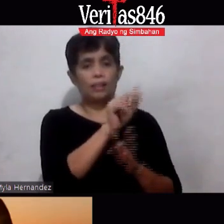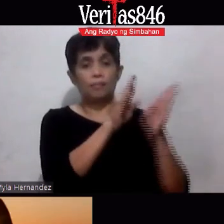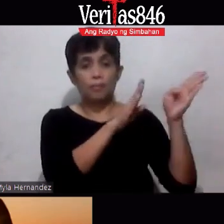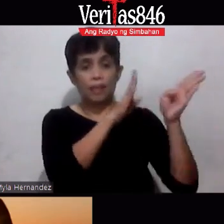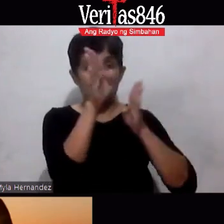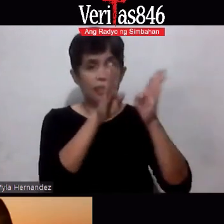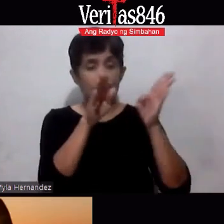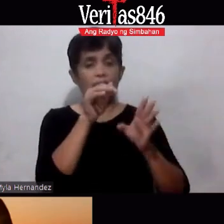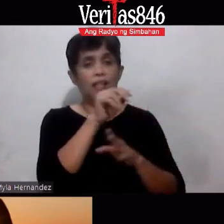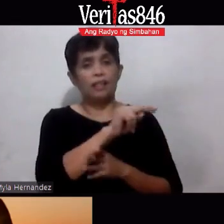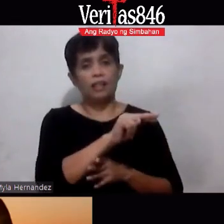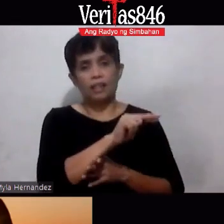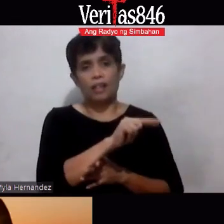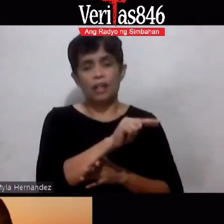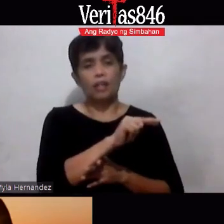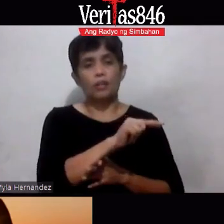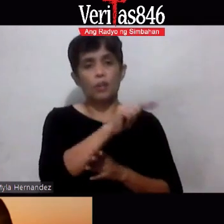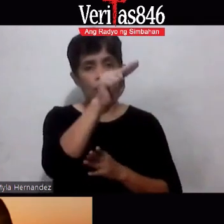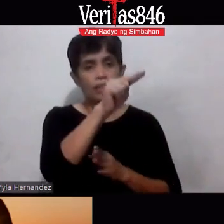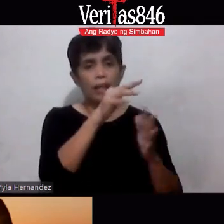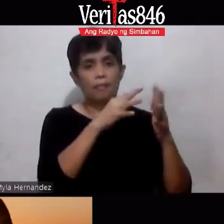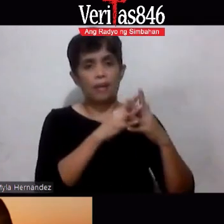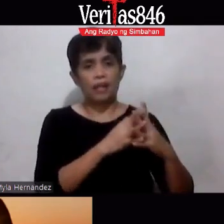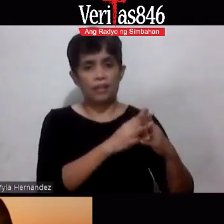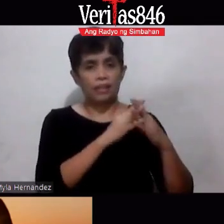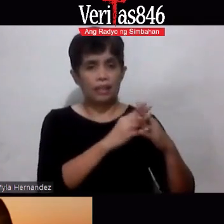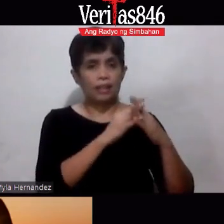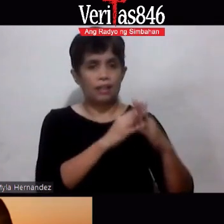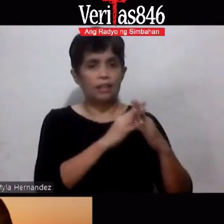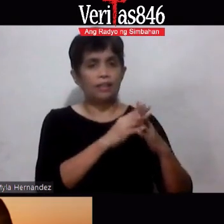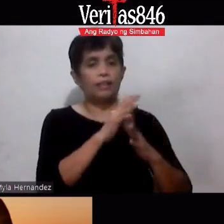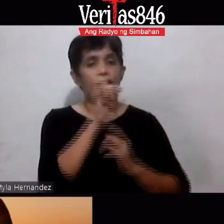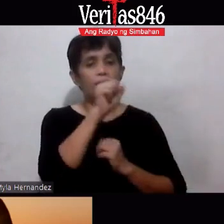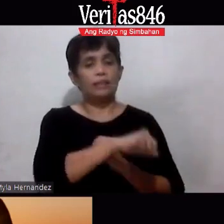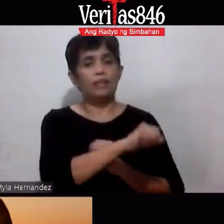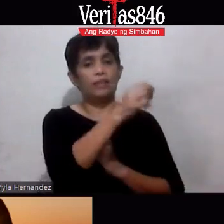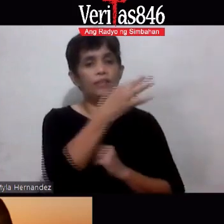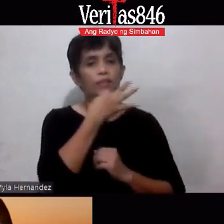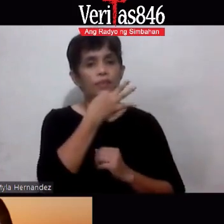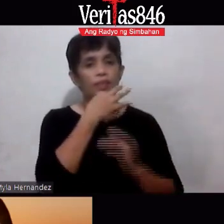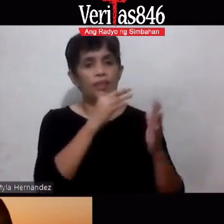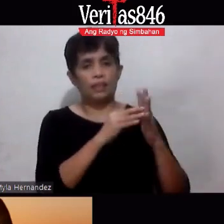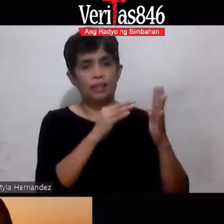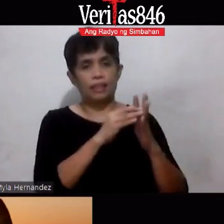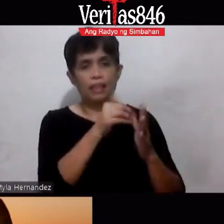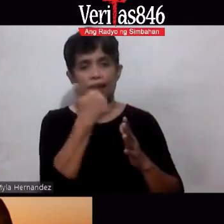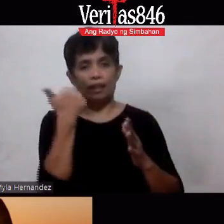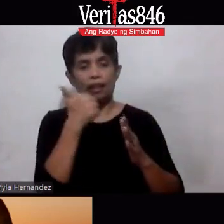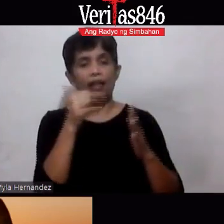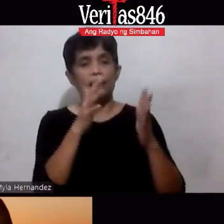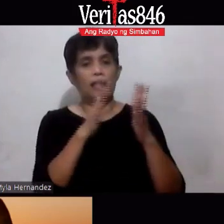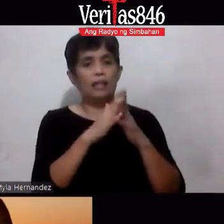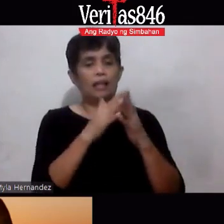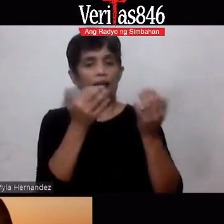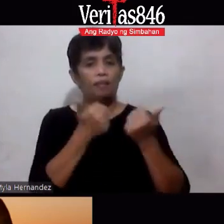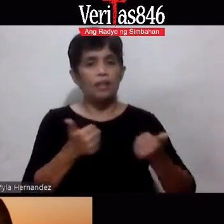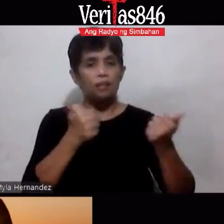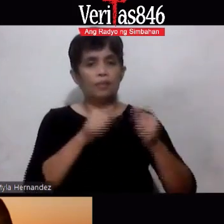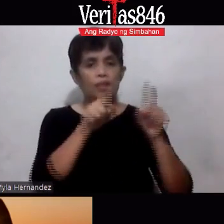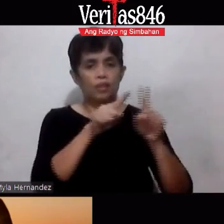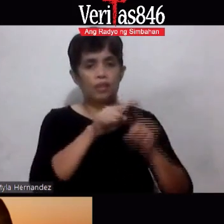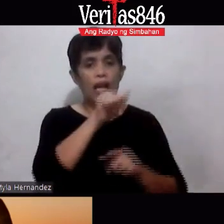seafood city supermarket sikat po yan sa mga pilipino doon available rin tayo sa amazon usa